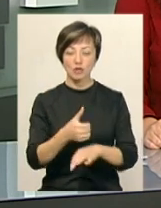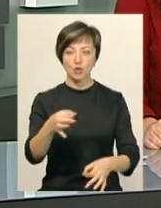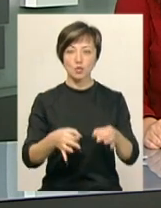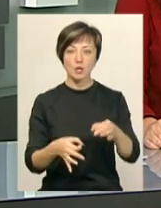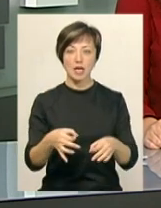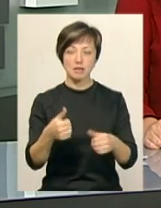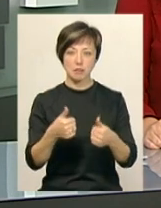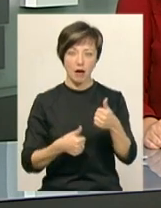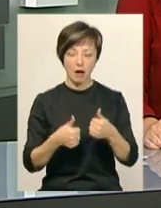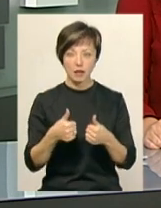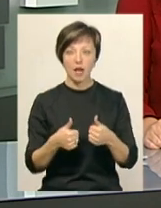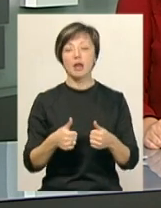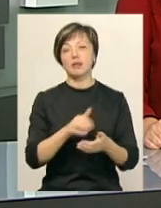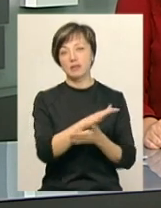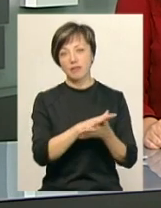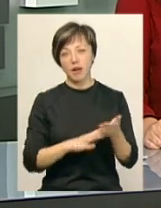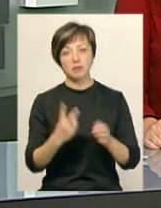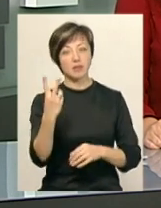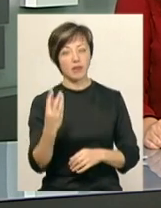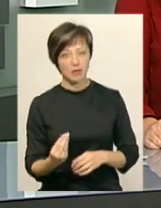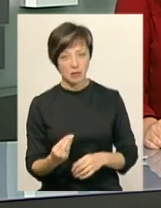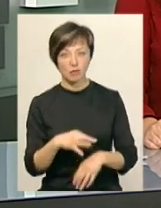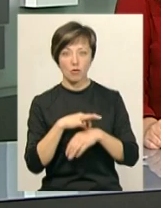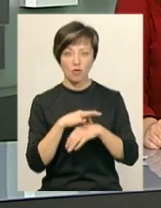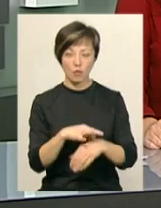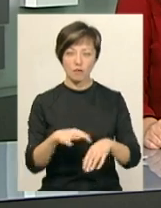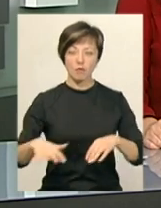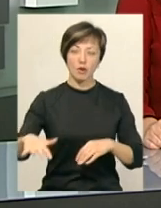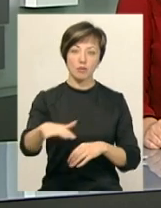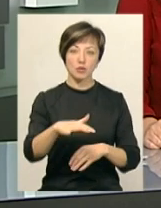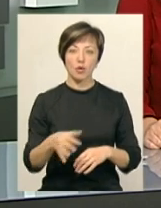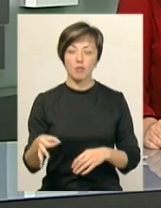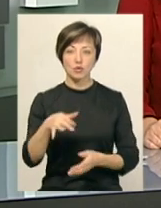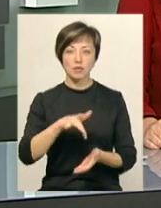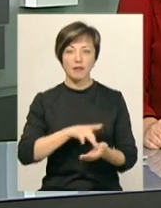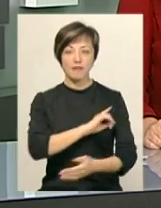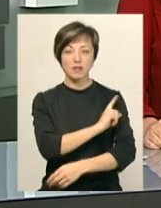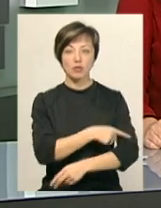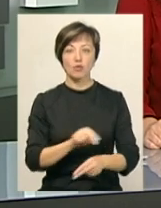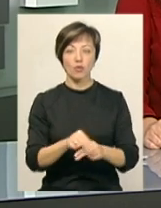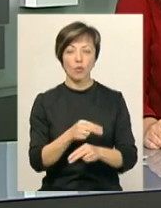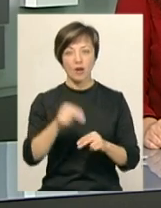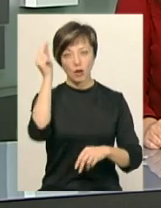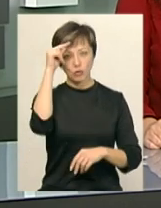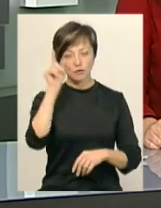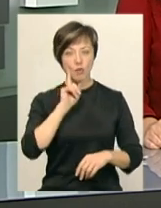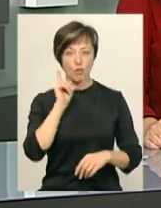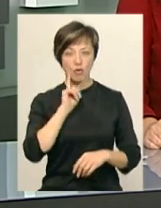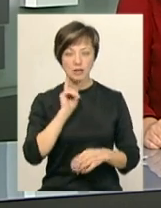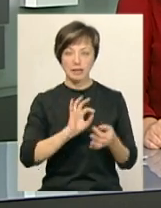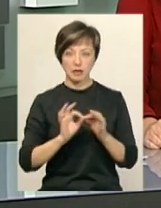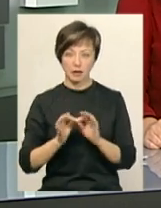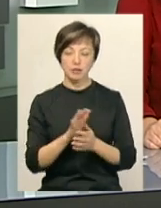змагань Вадим Крушинський. Турнір триватиме два дні. Проводять його у приміщенні обласного центру фізичного виховання учнівської молоді.